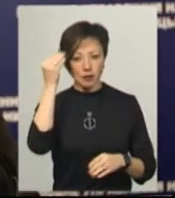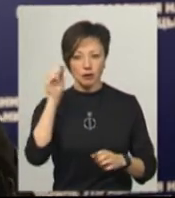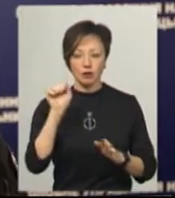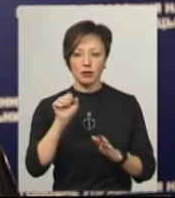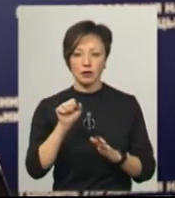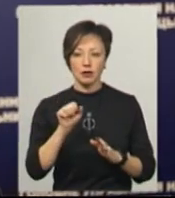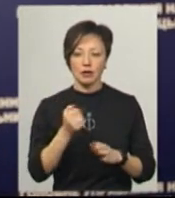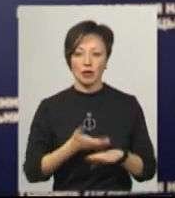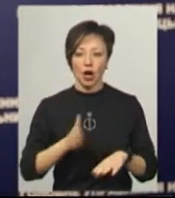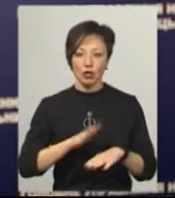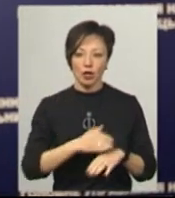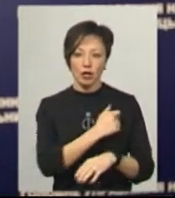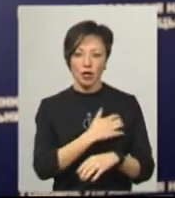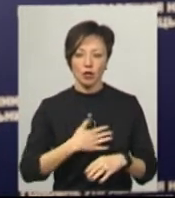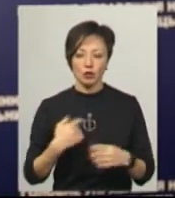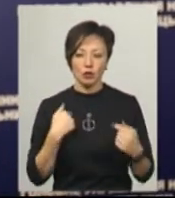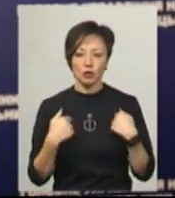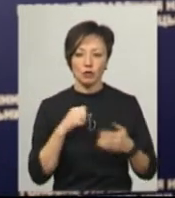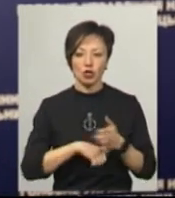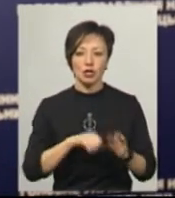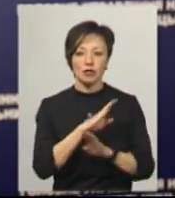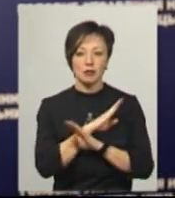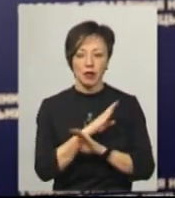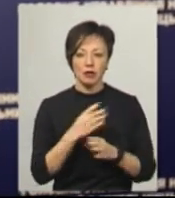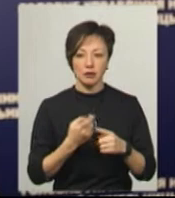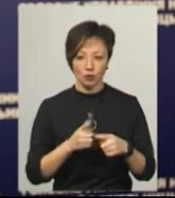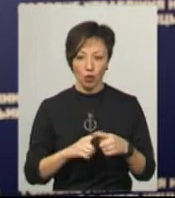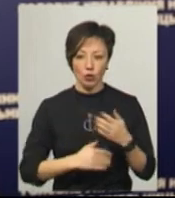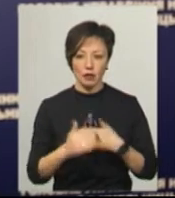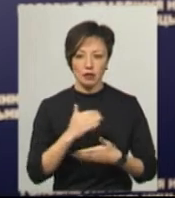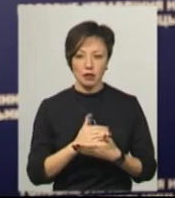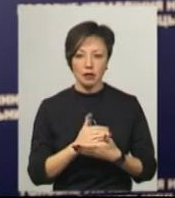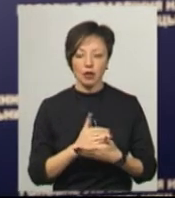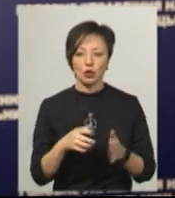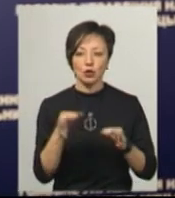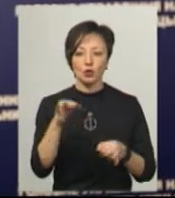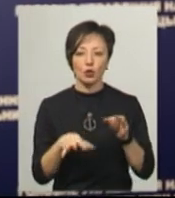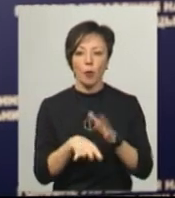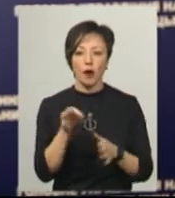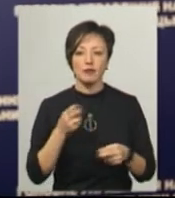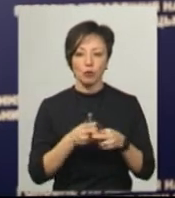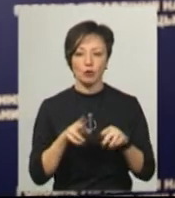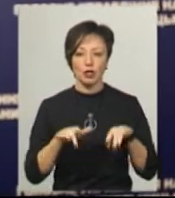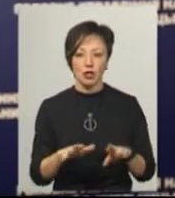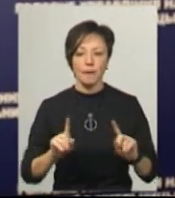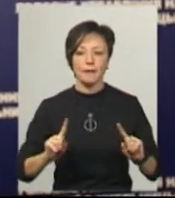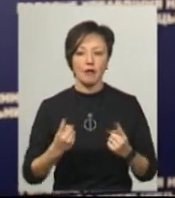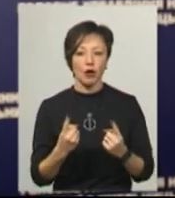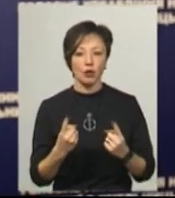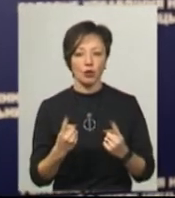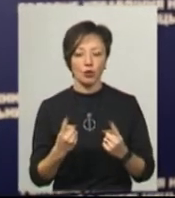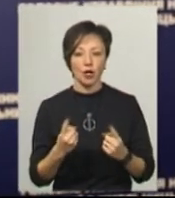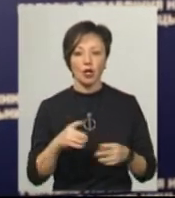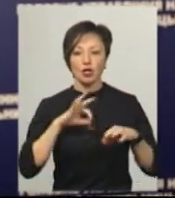нанесення тяжких тілесних ушкоджень, що причинило смерть останнього. Суд обрав запобіжний захід тримання під вартою.